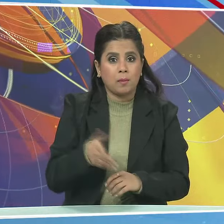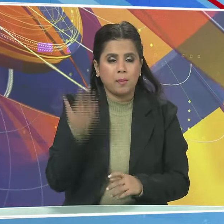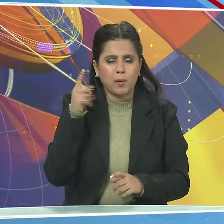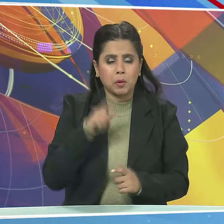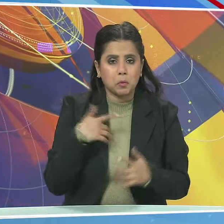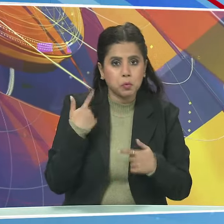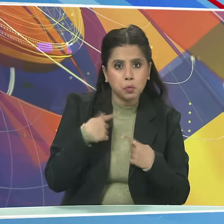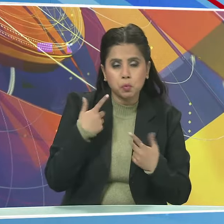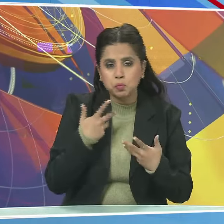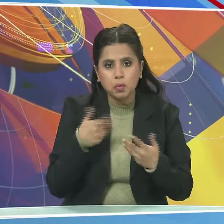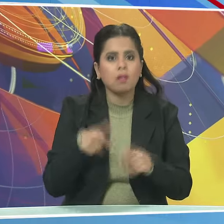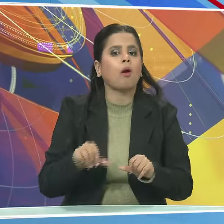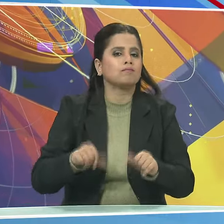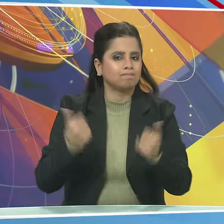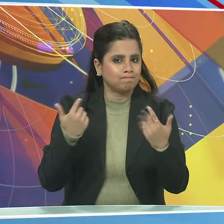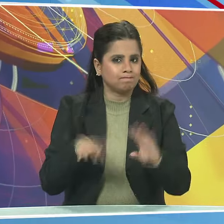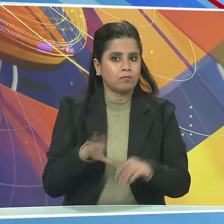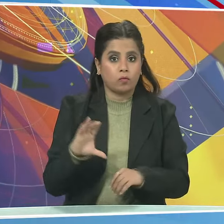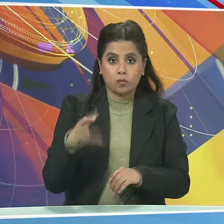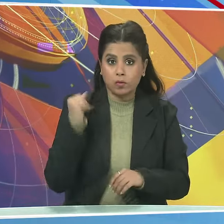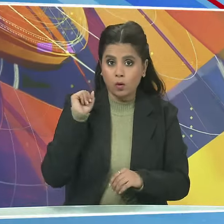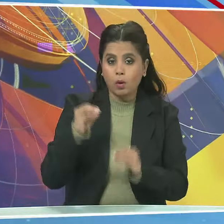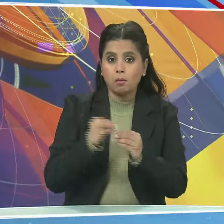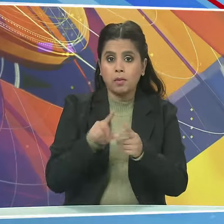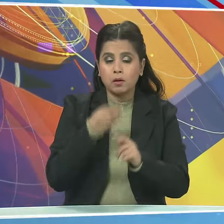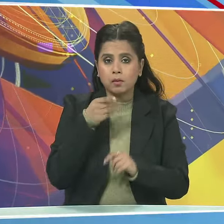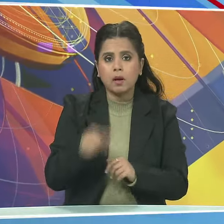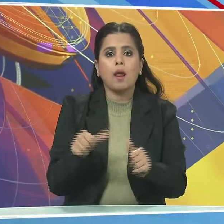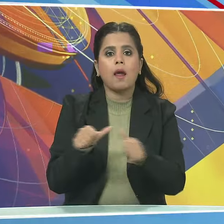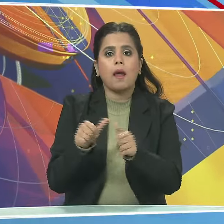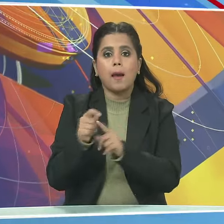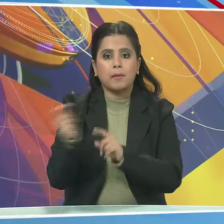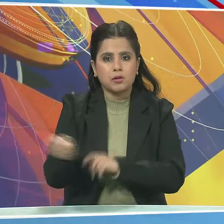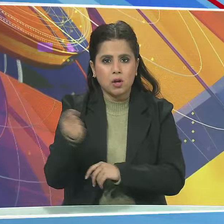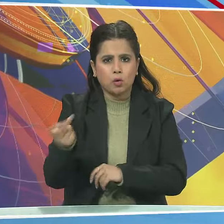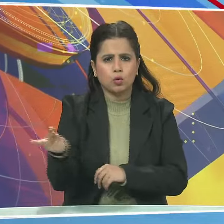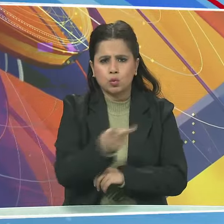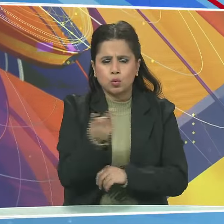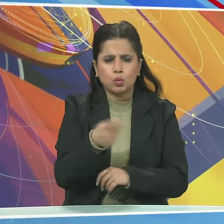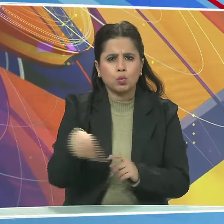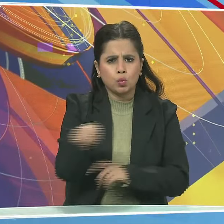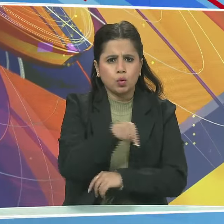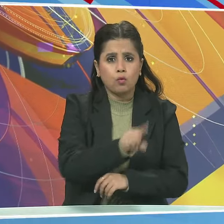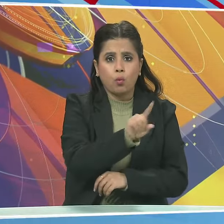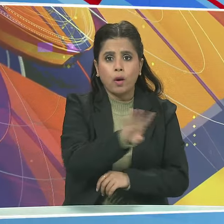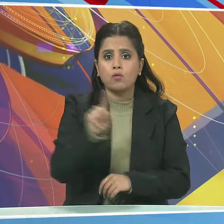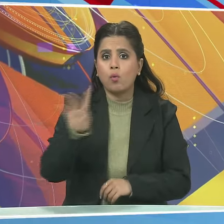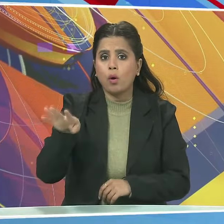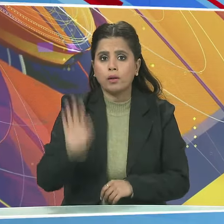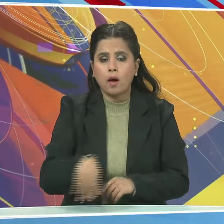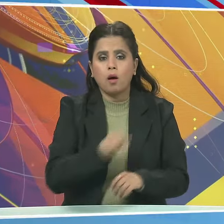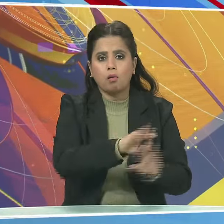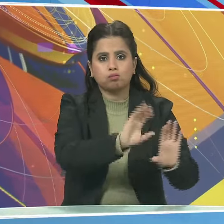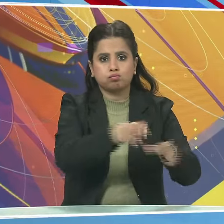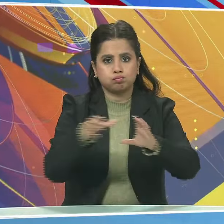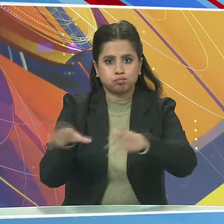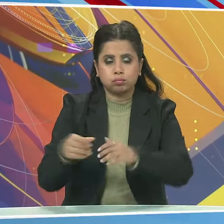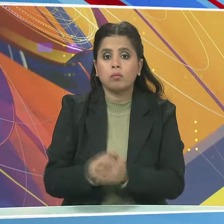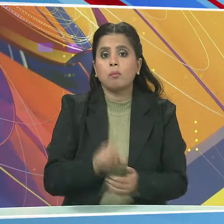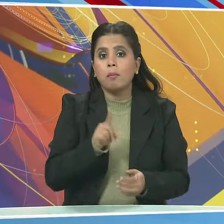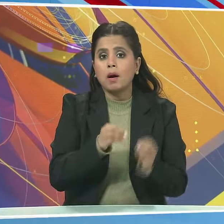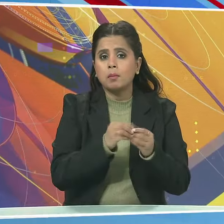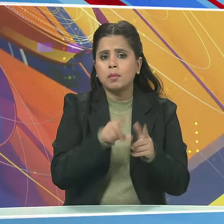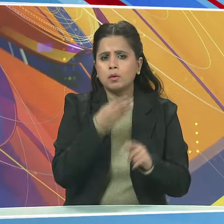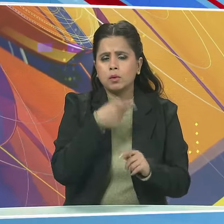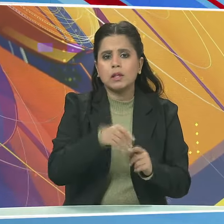खत्म हो गया है दर असल चंदिगड में भाजपा और आमादमी पार्टी दोनों के ही पास 14-14 पार्षद हैं लेकिन भाजपा